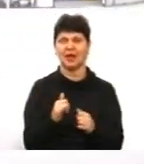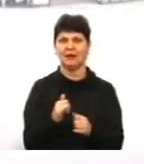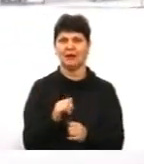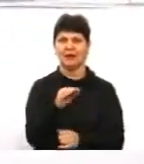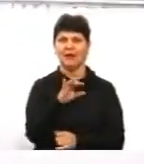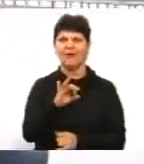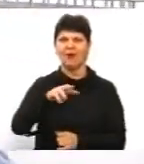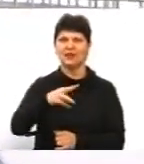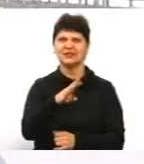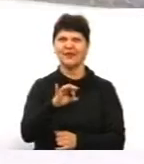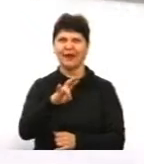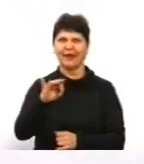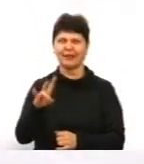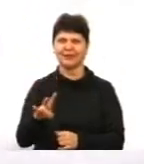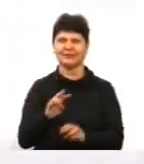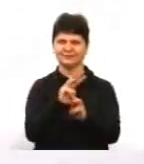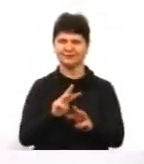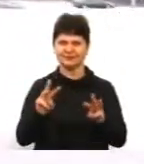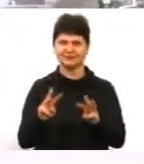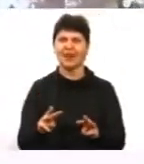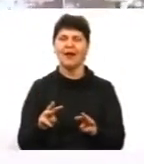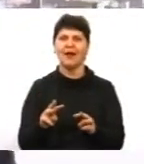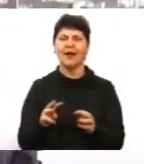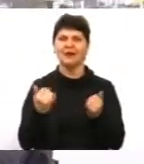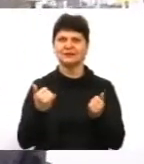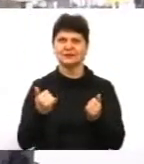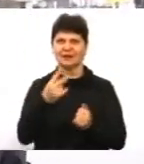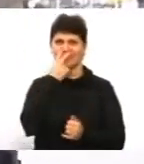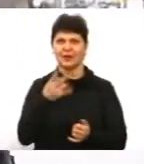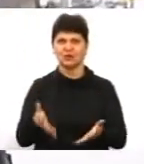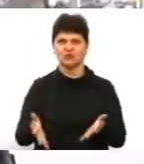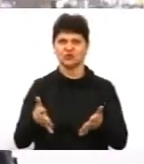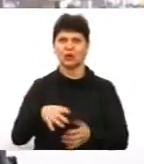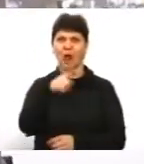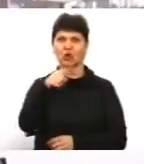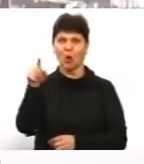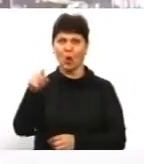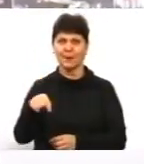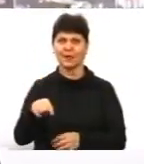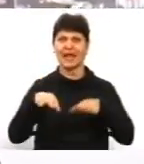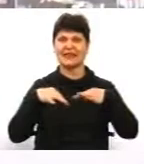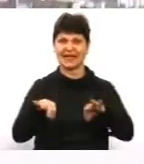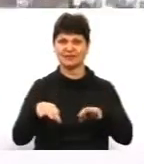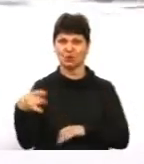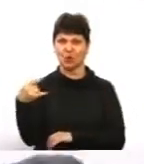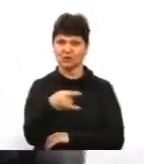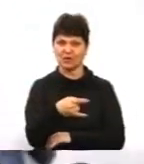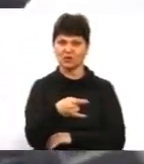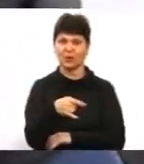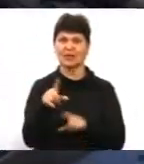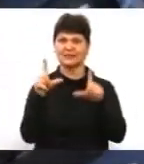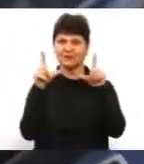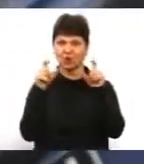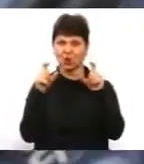Сфотографували його, довели до кінця. Видно чітко номер транспортного засобу. Сфотографовано